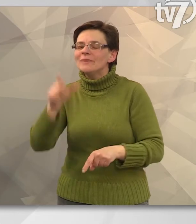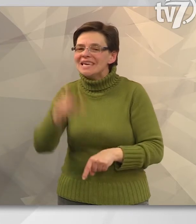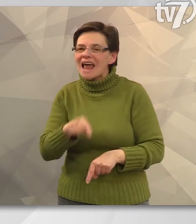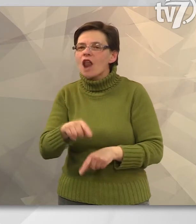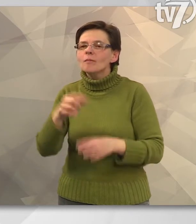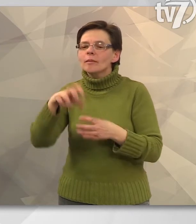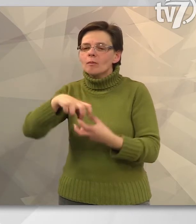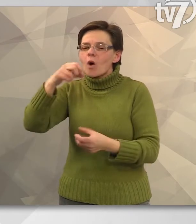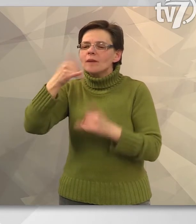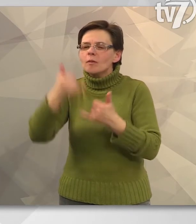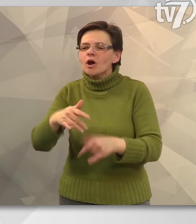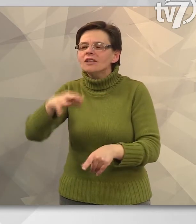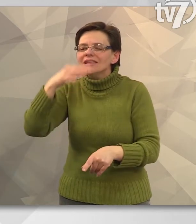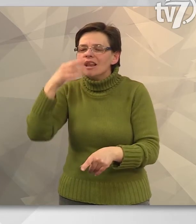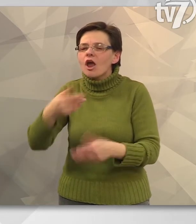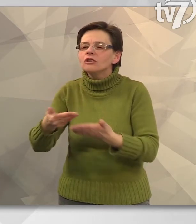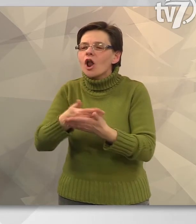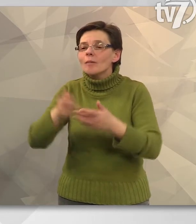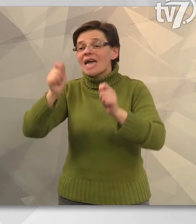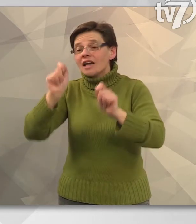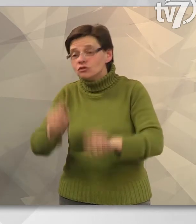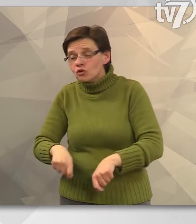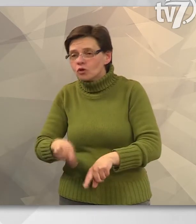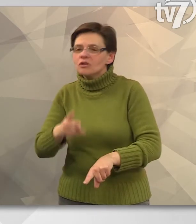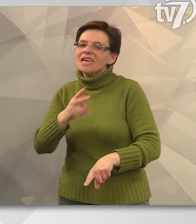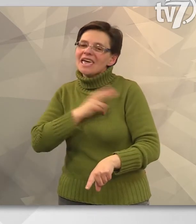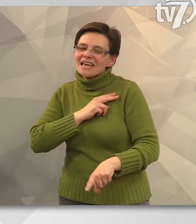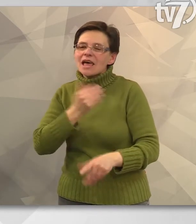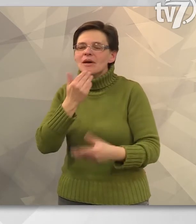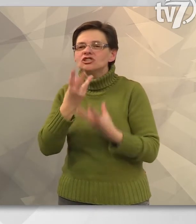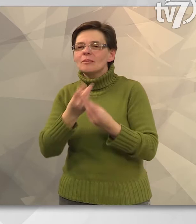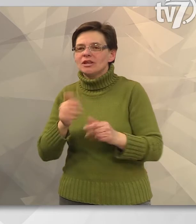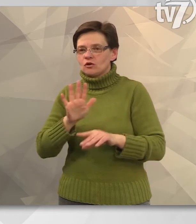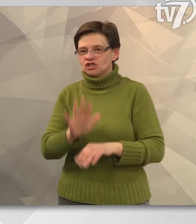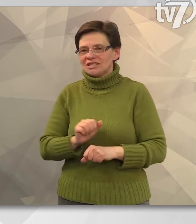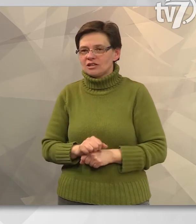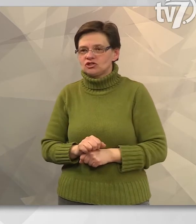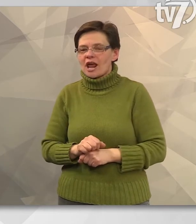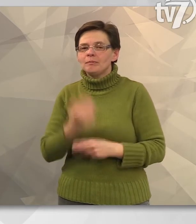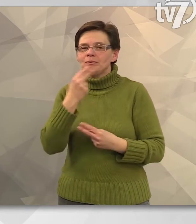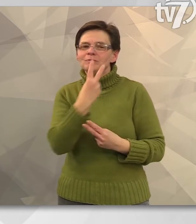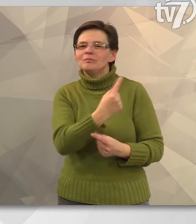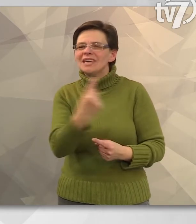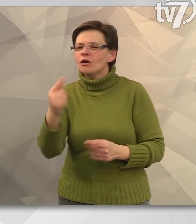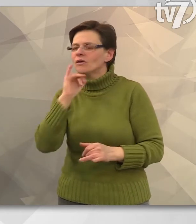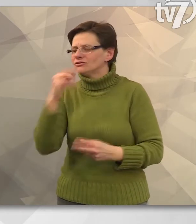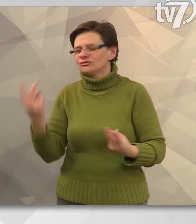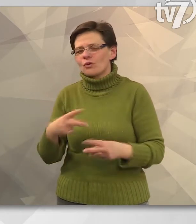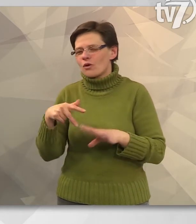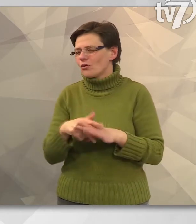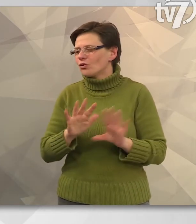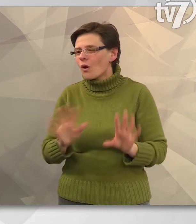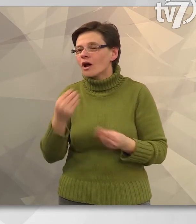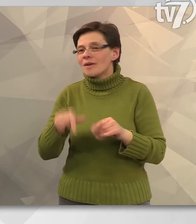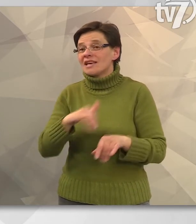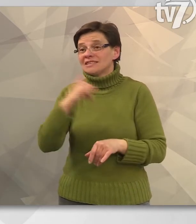pedig a pohárban maradt illat alapján dönti el, hogy a termék érdemese a minősítésre. A bíráknak nincs könnyű